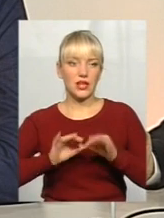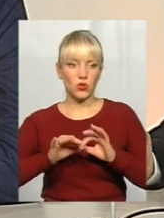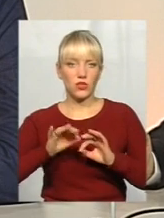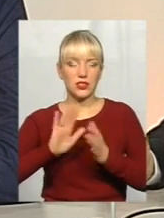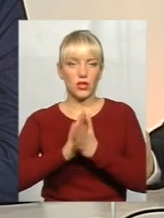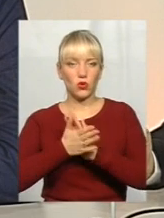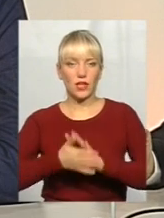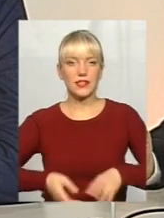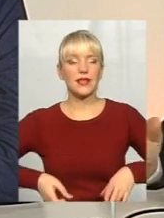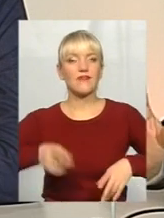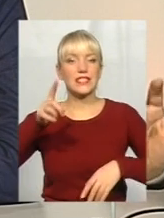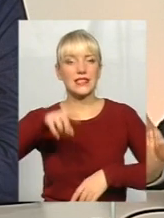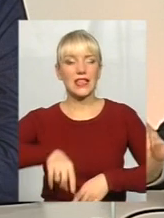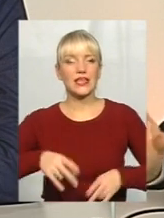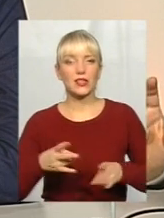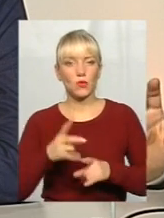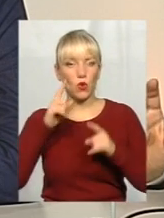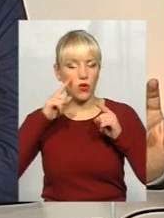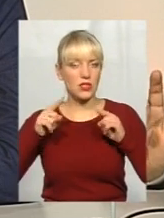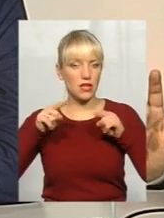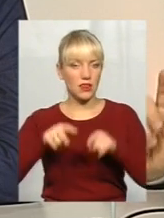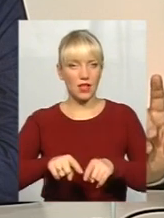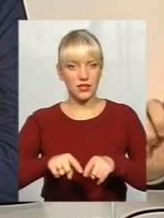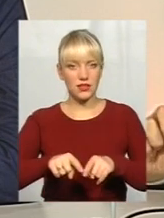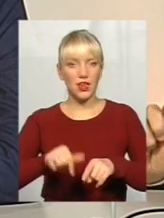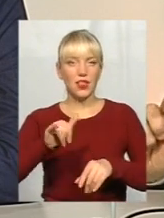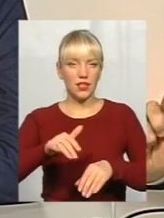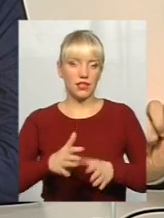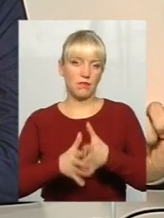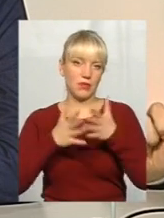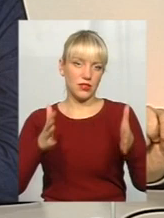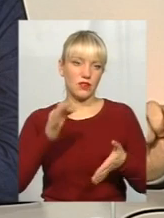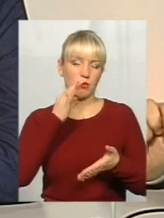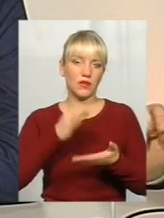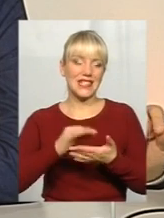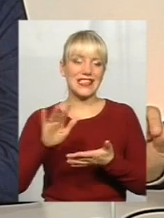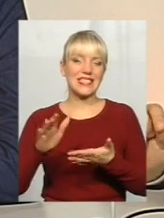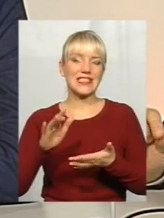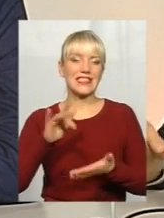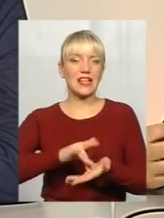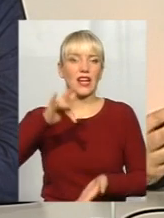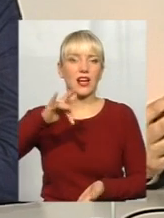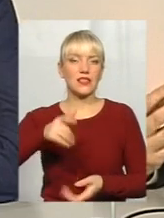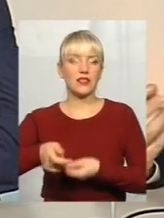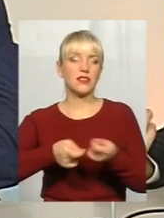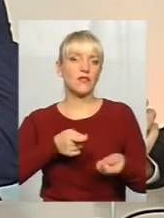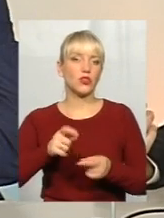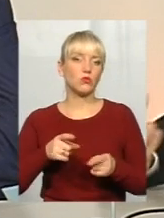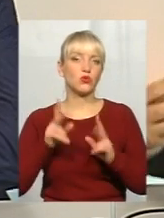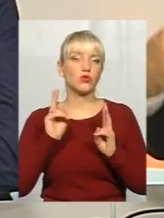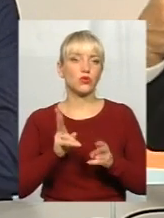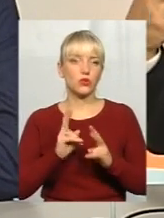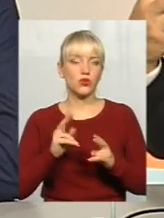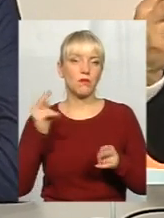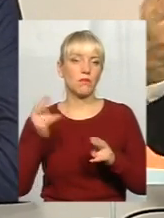необхідна концентрація і більша, відповідно, централізація влади, тому що хтось